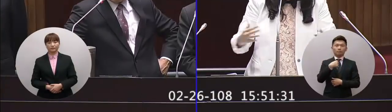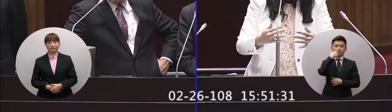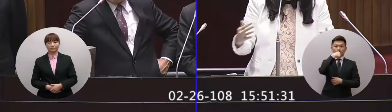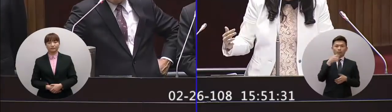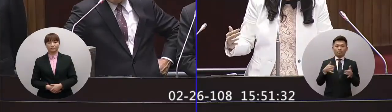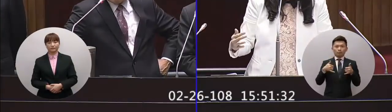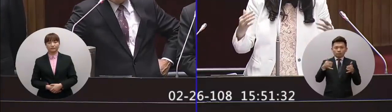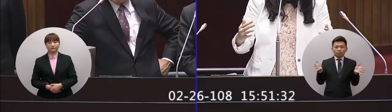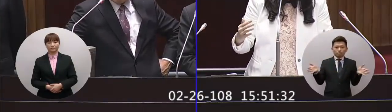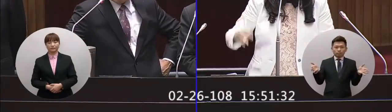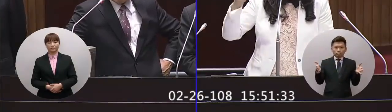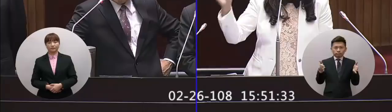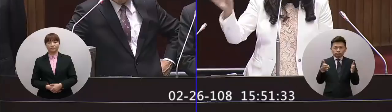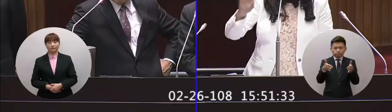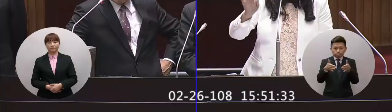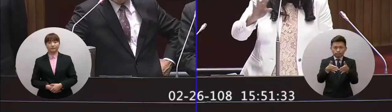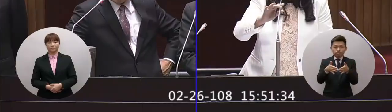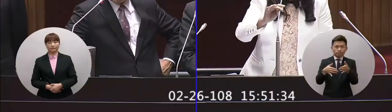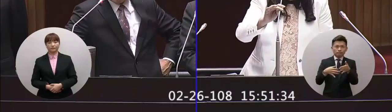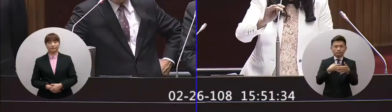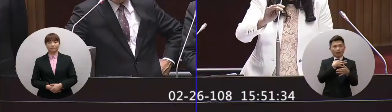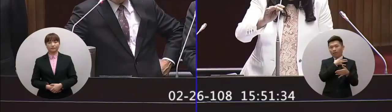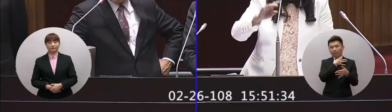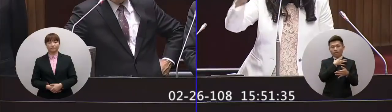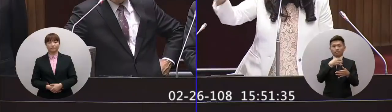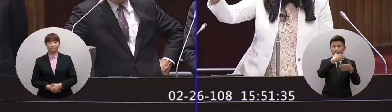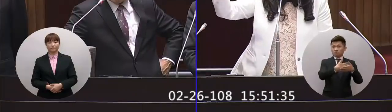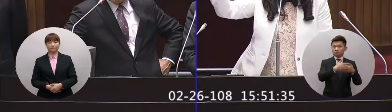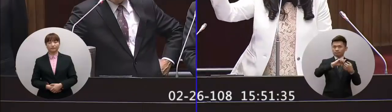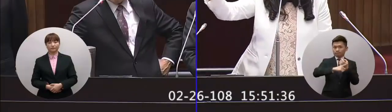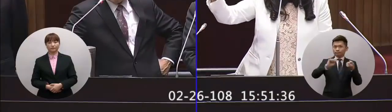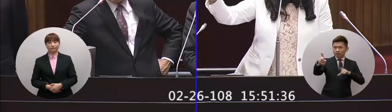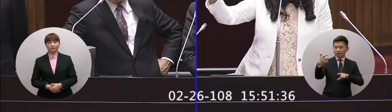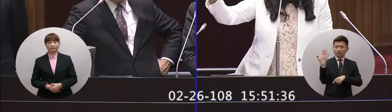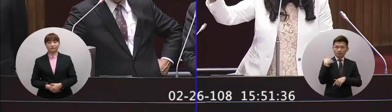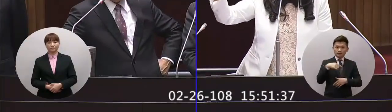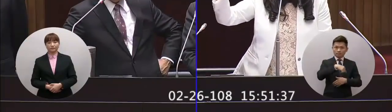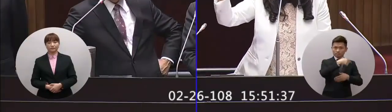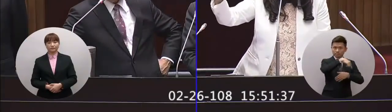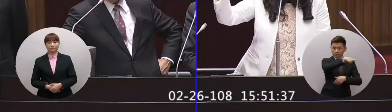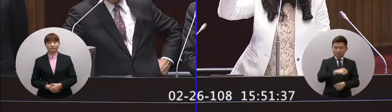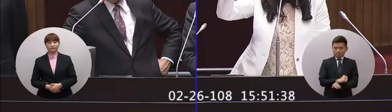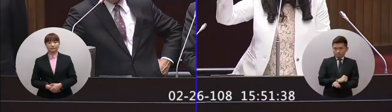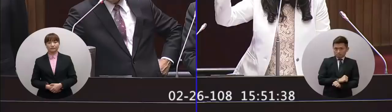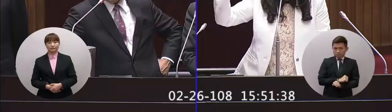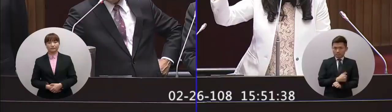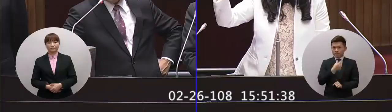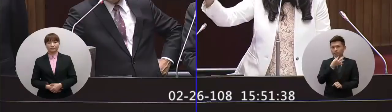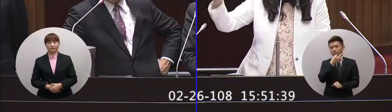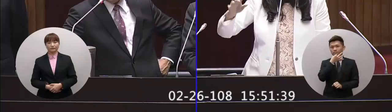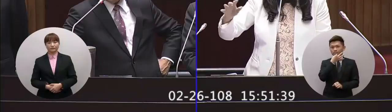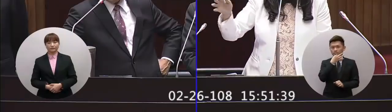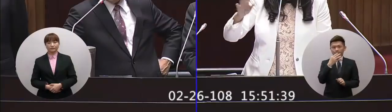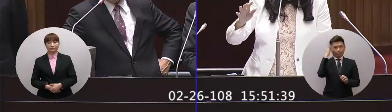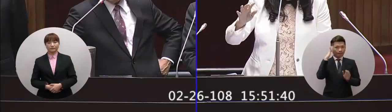台灣的路越走越小院長大陸的做法完全不是這樣子過去他們謹慎小心他們都很怕被貼標籤